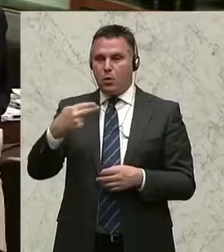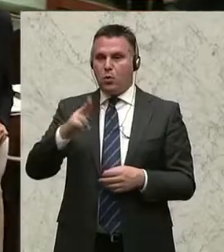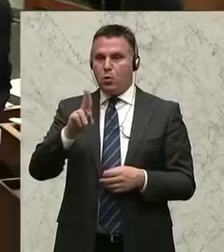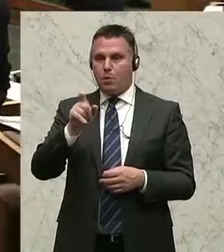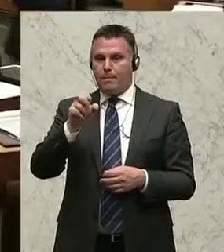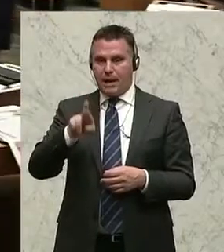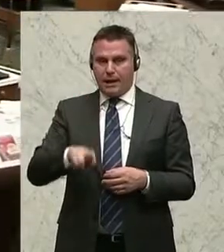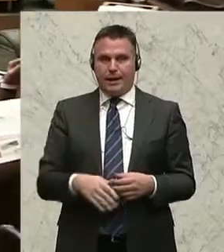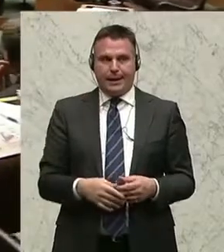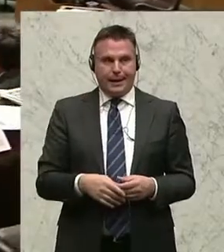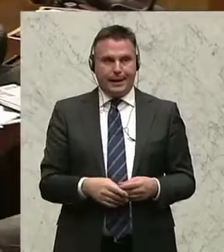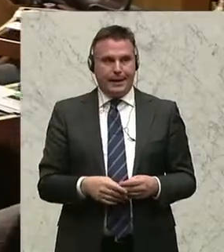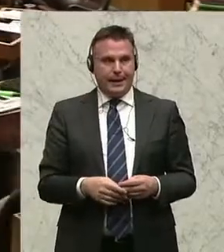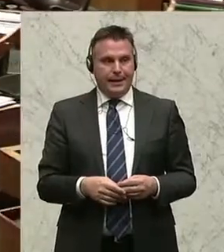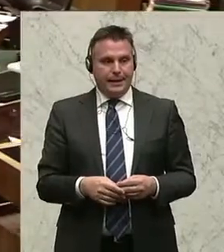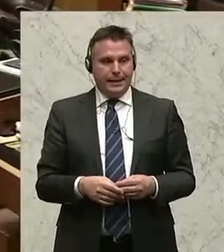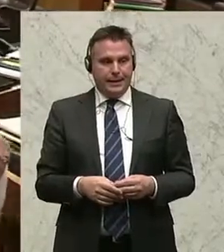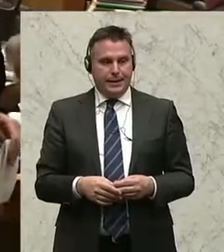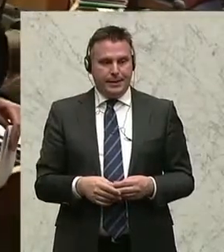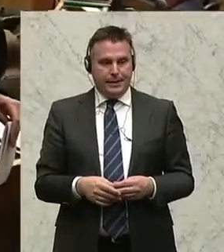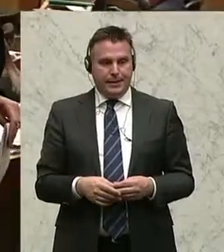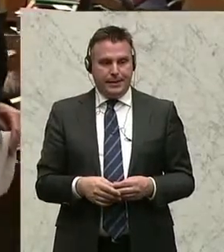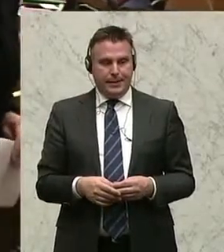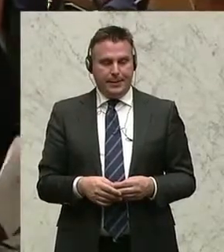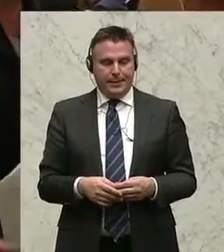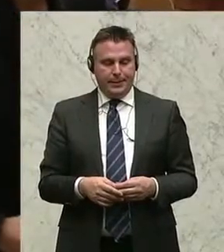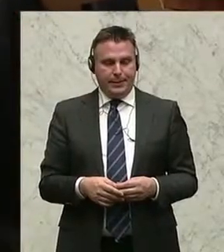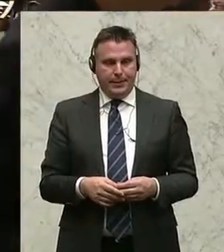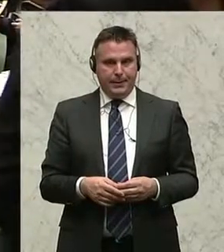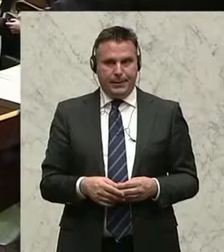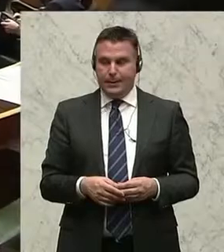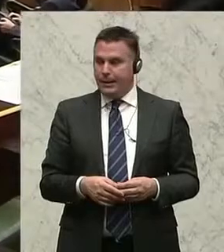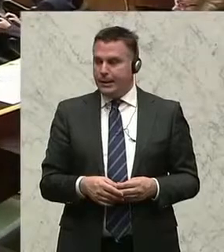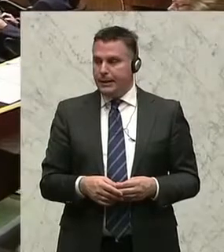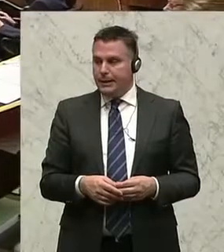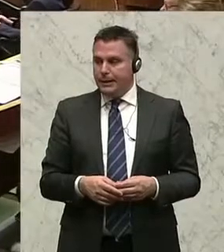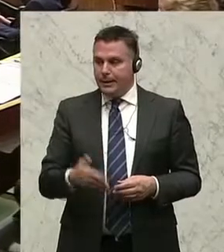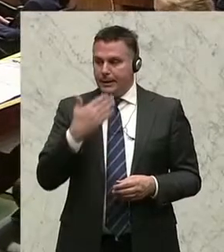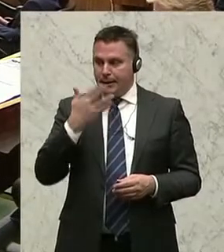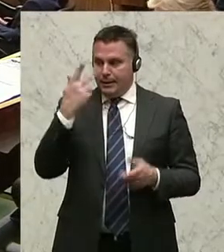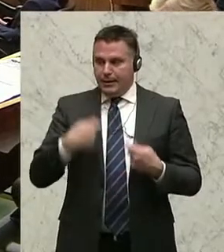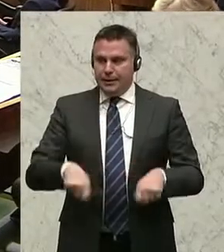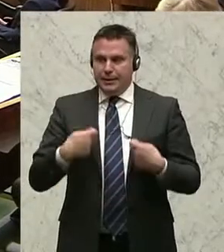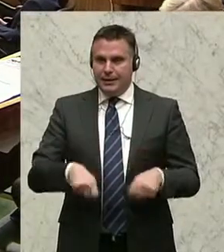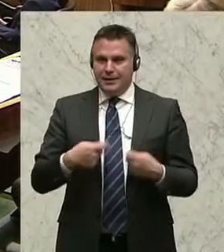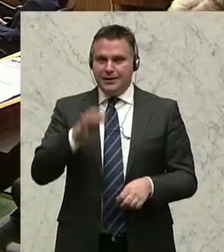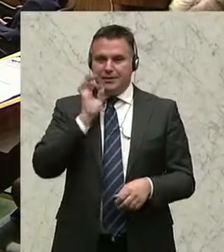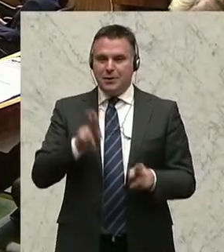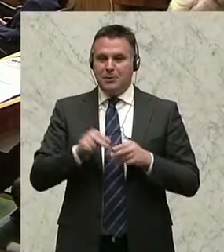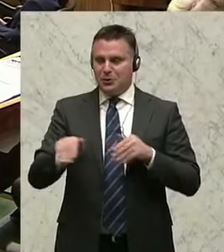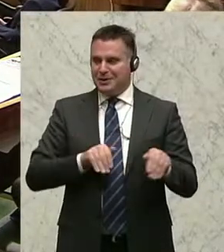Die nächste Rednerin kommt von der FPÖ, Edith Mühlberg-Huber. Danke, Herr Präsident. Sehr geehrte Frau